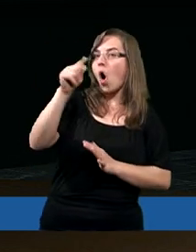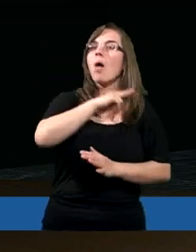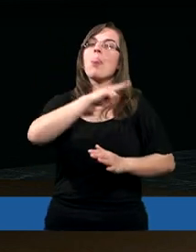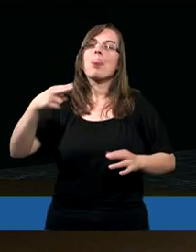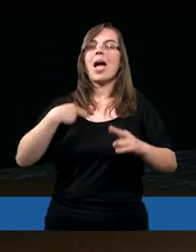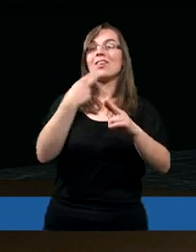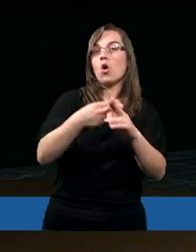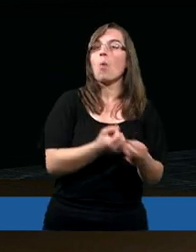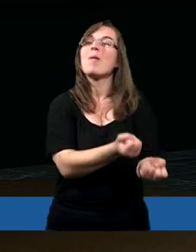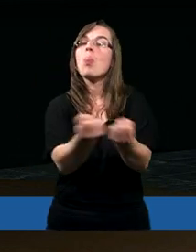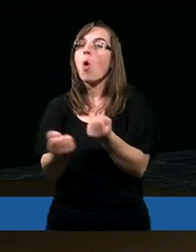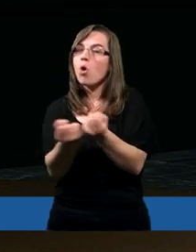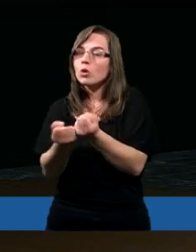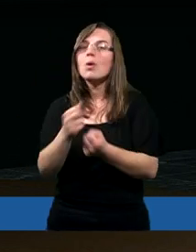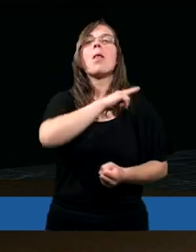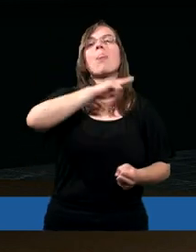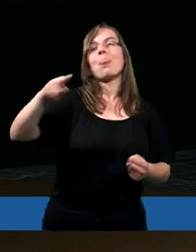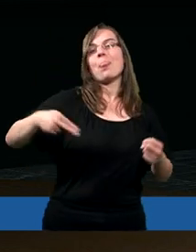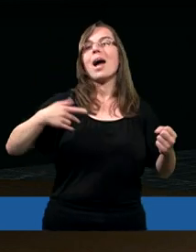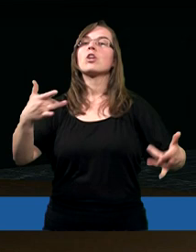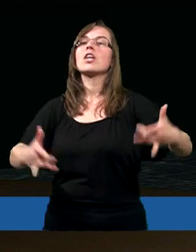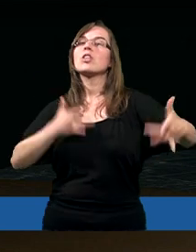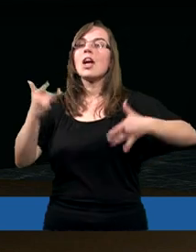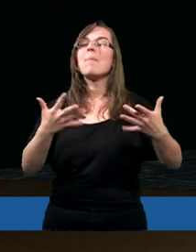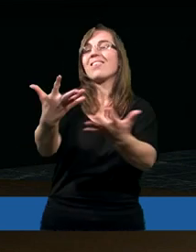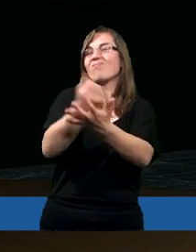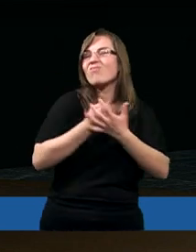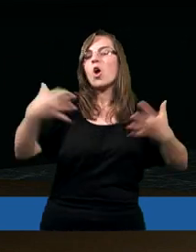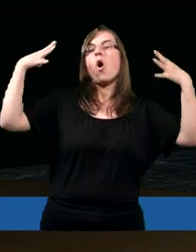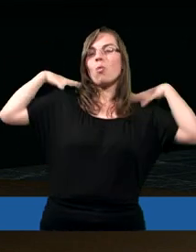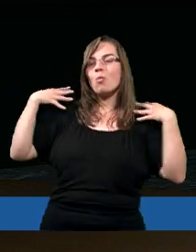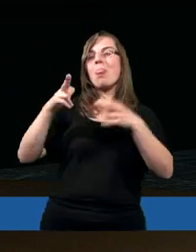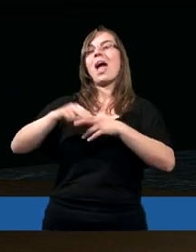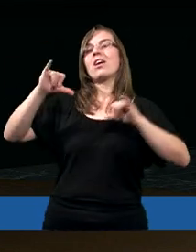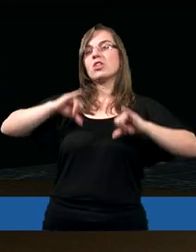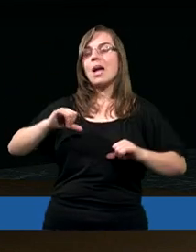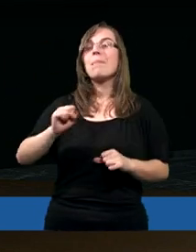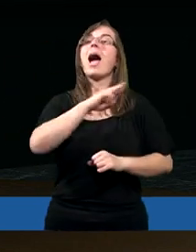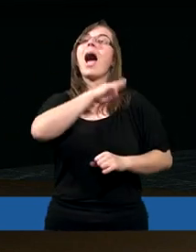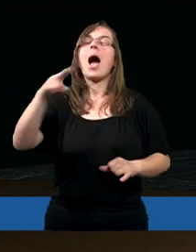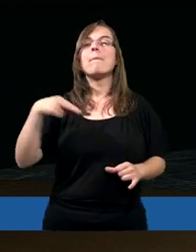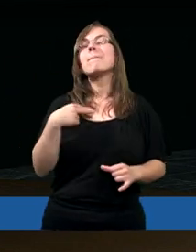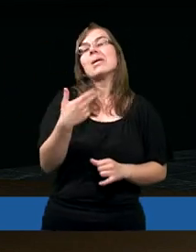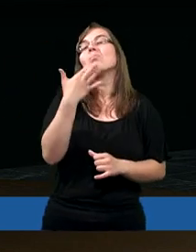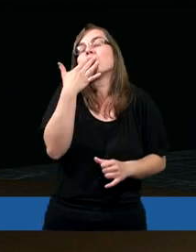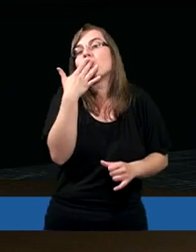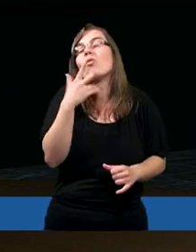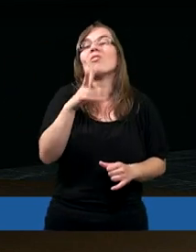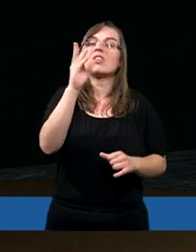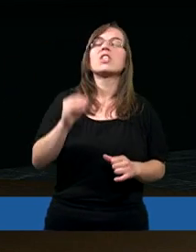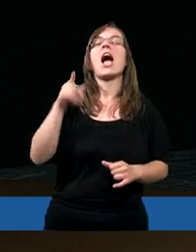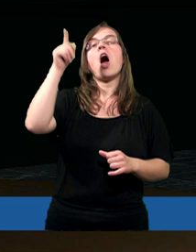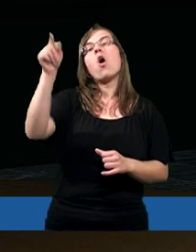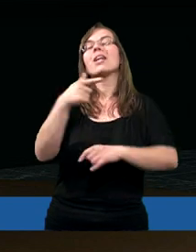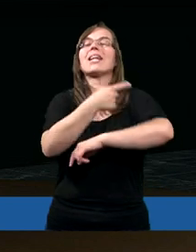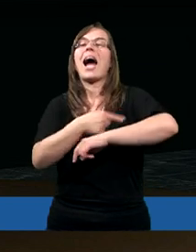nasze choroby nosił, nasze cierpienia wziął na siebie. A my mniemaliśmy, że